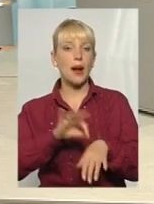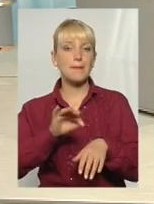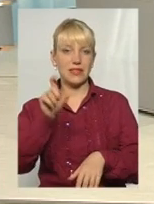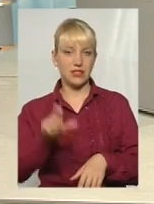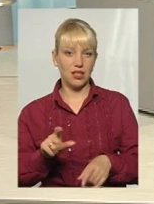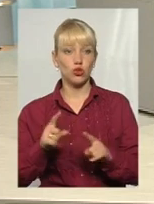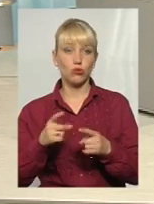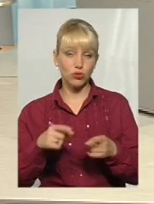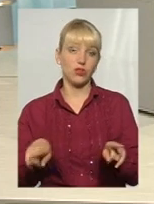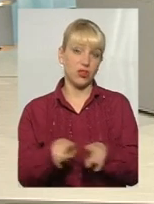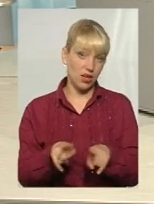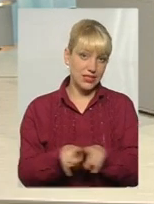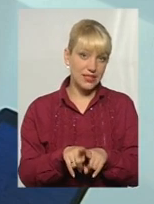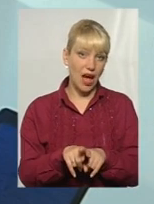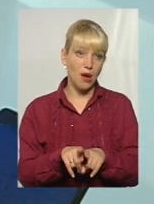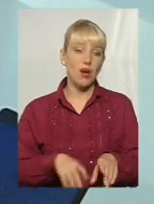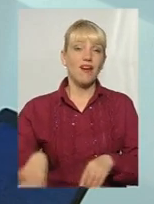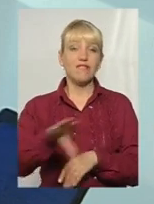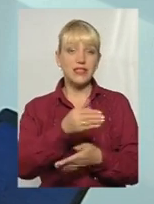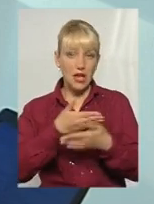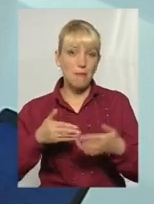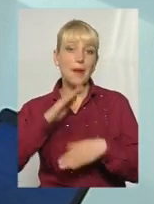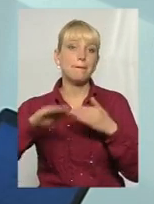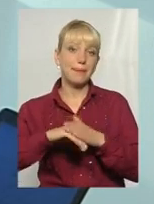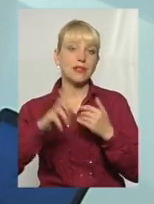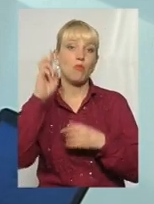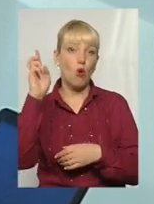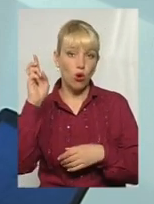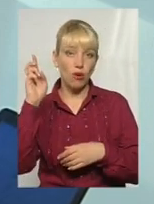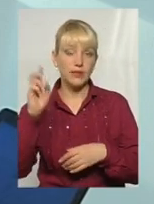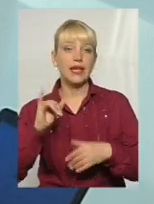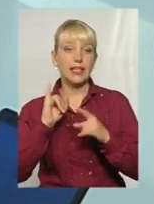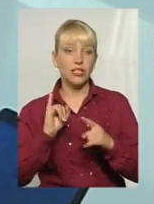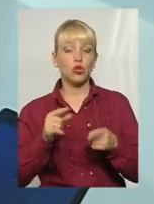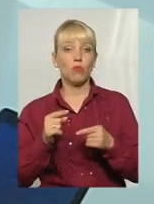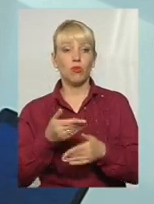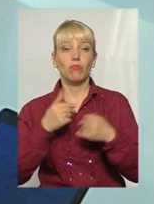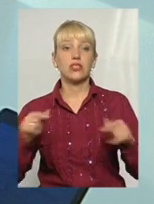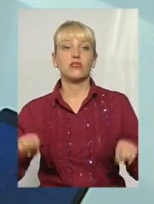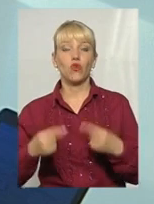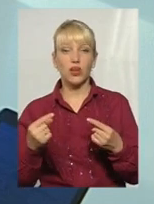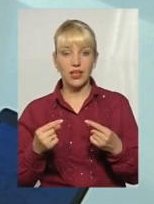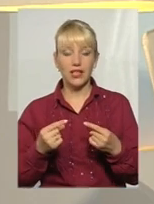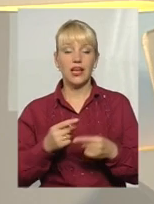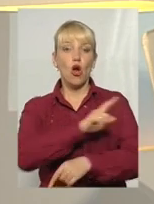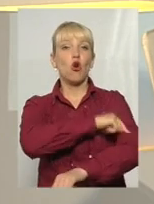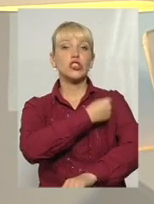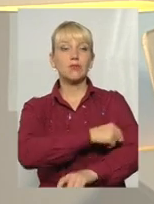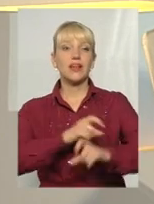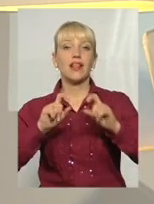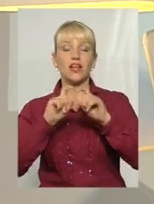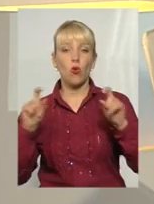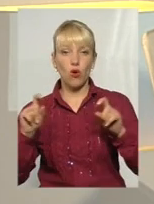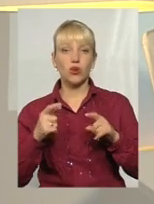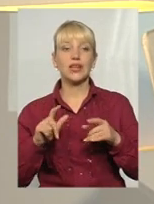приходиться, як то кажуть... Всі ми під Богом ходимо. Тому ми створили госпітальний округ, і тут дійсно